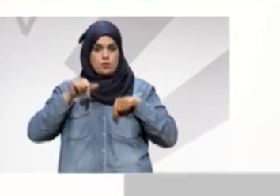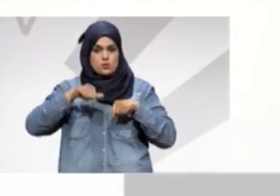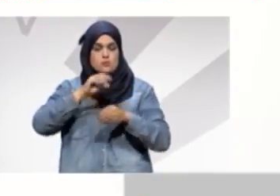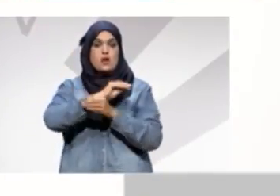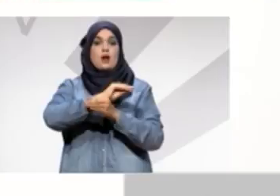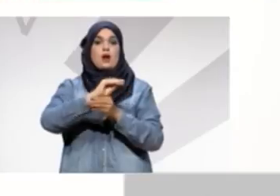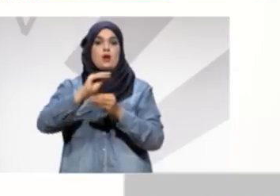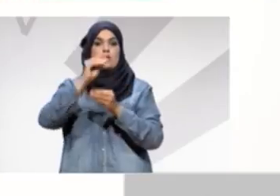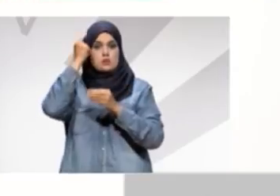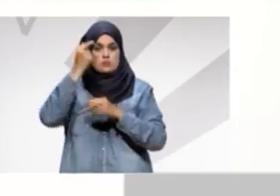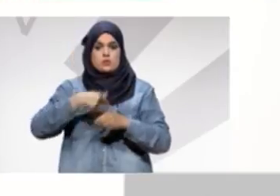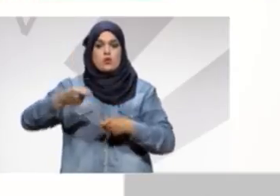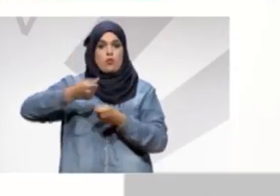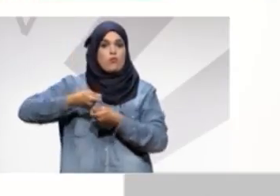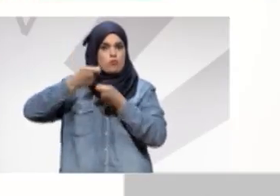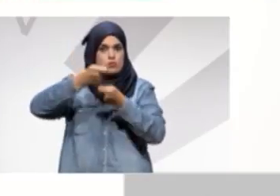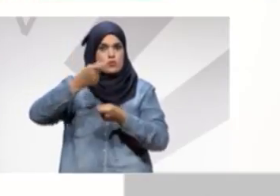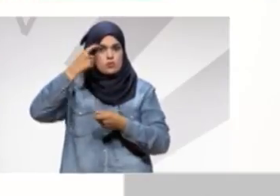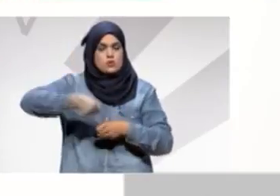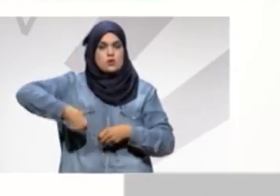مستوى قدرة الشرائية للموت